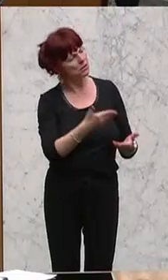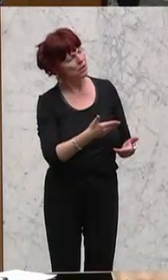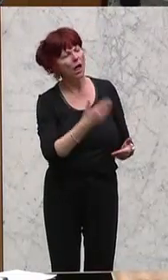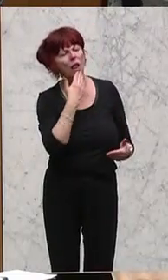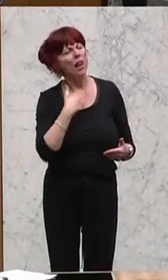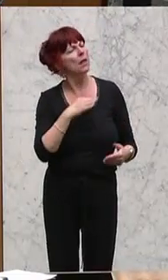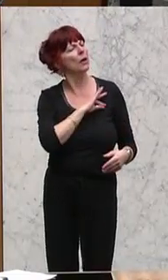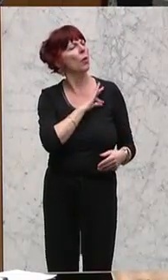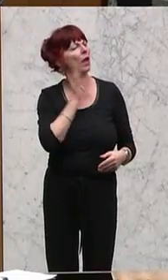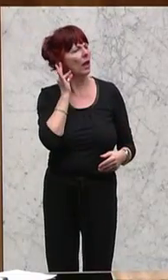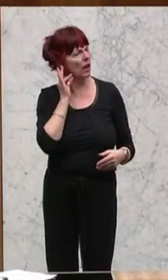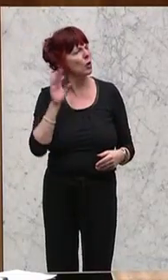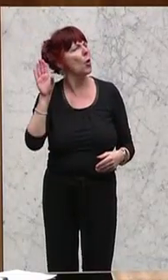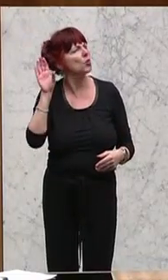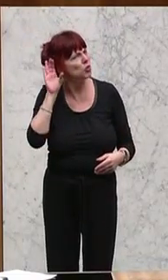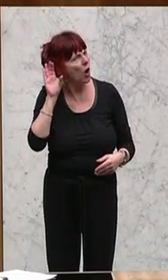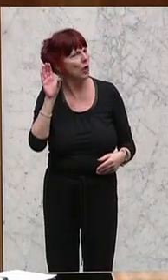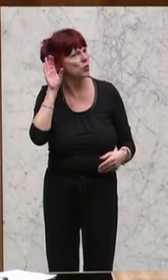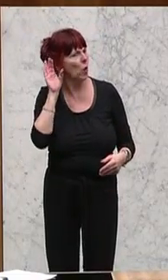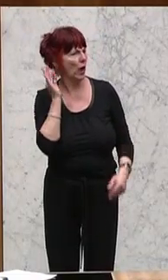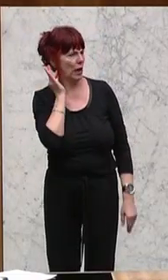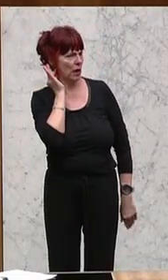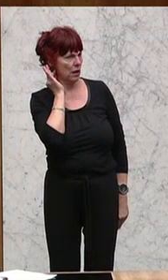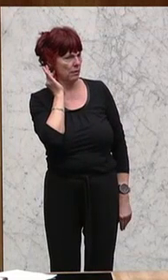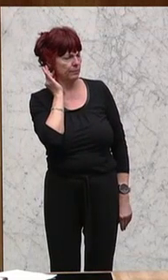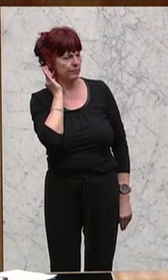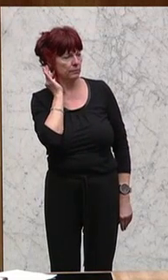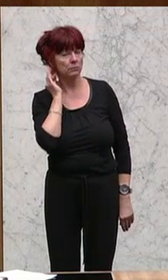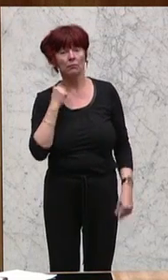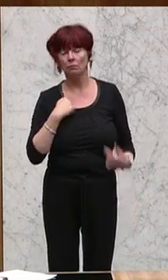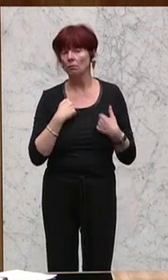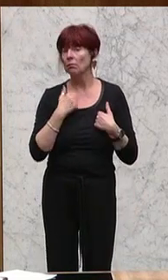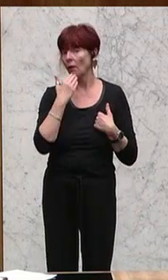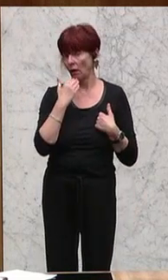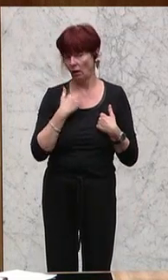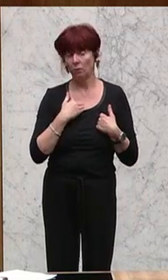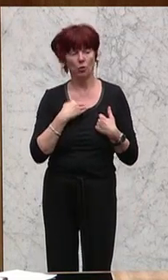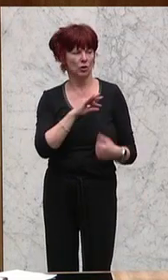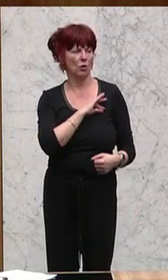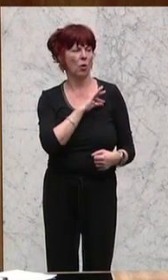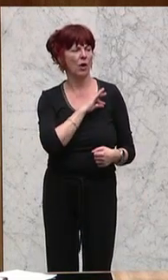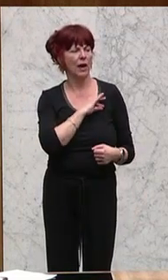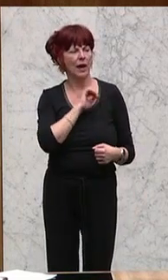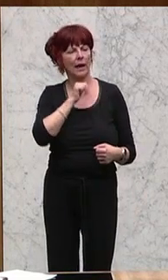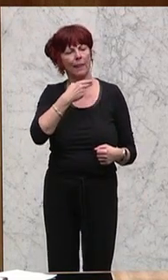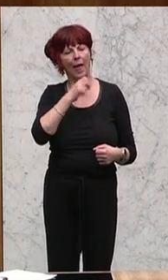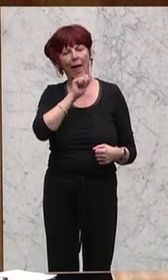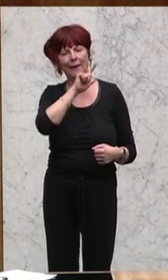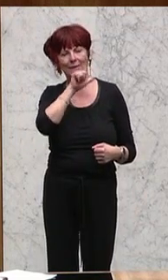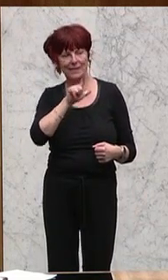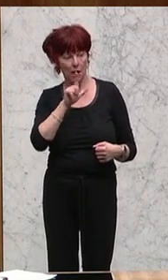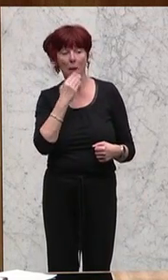Werte Zuhörerinnen und Zuhörer, zunächst möchte ich mich bei Kollegen Anton Heinzel sehr herzlich für sein Engagement